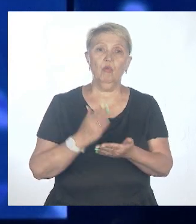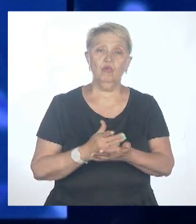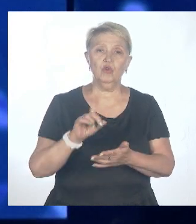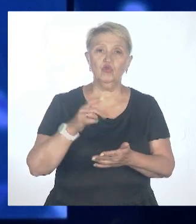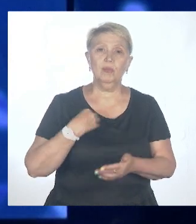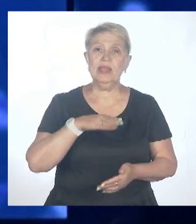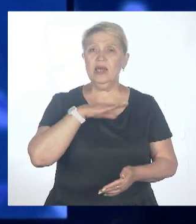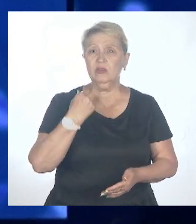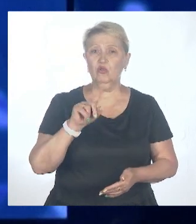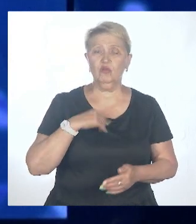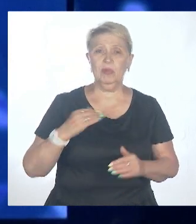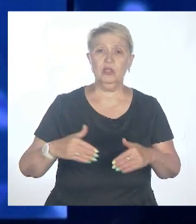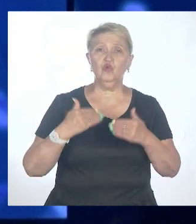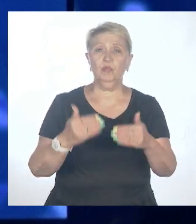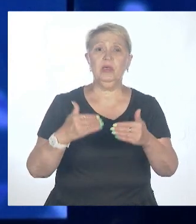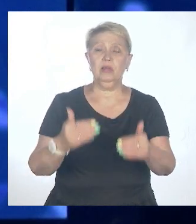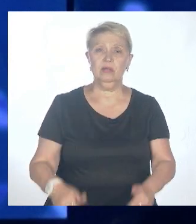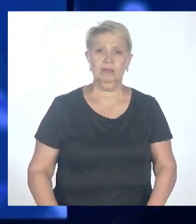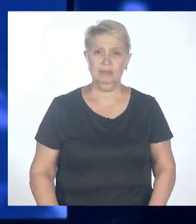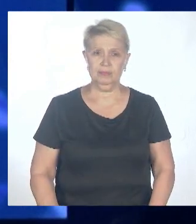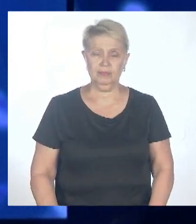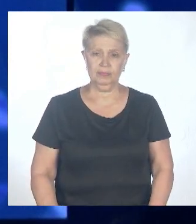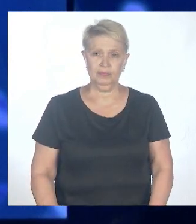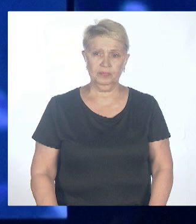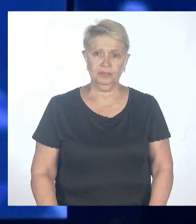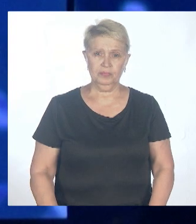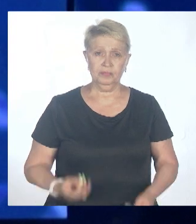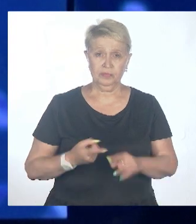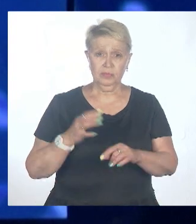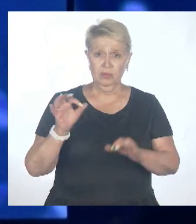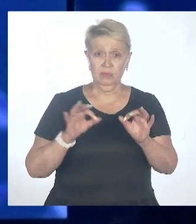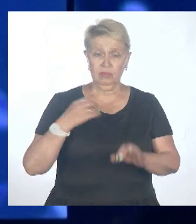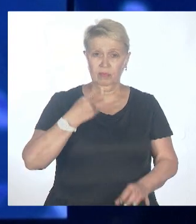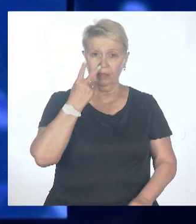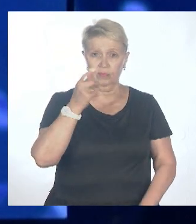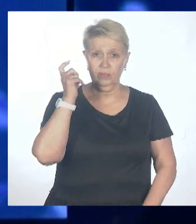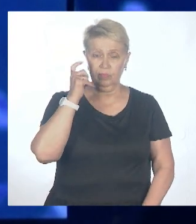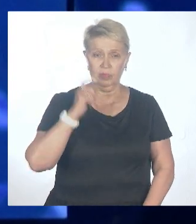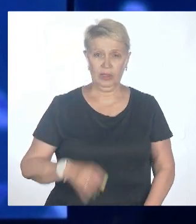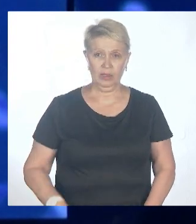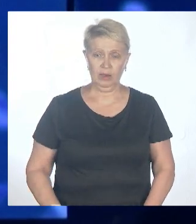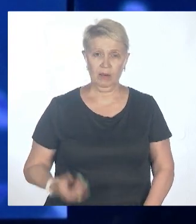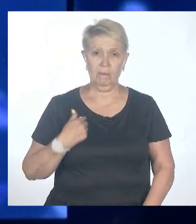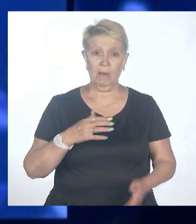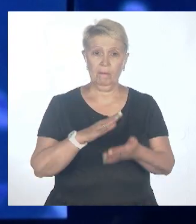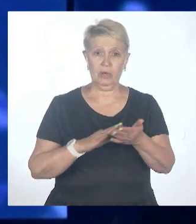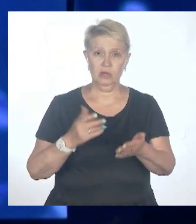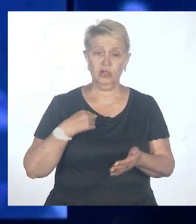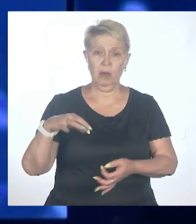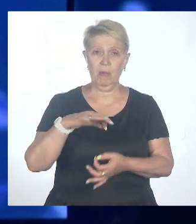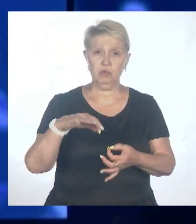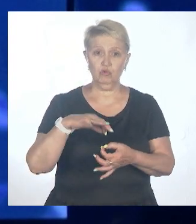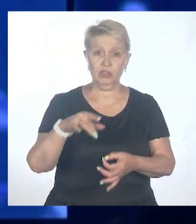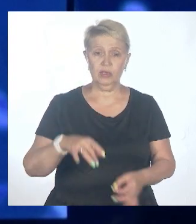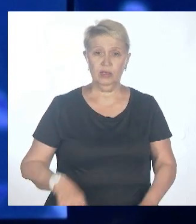вот его мы обсудим после короткой паузы. Оставайтесь с нами. Это проект «Смотри Хабаровск» в студии Дмитрия Павленко. Продолжаем мы обсуждать